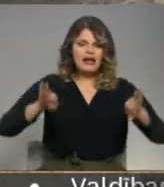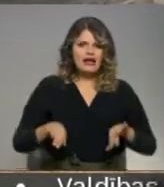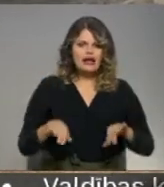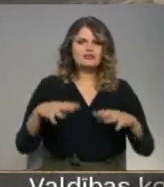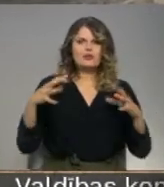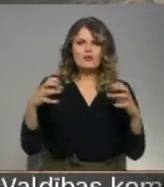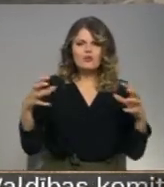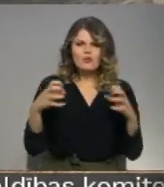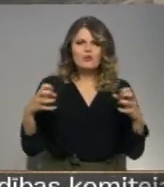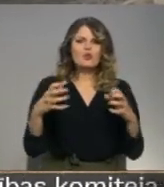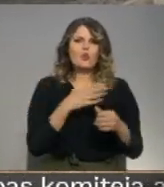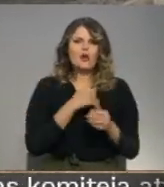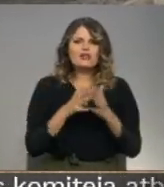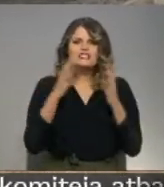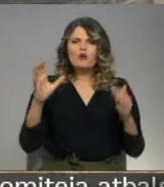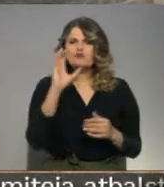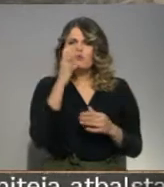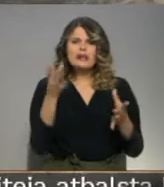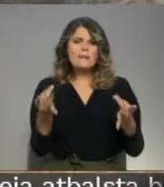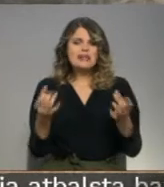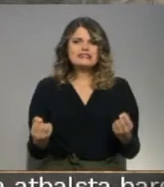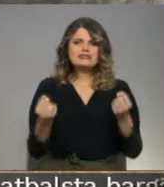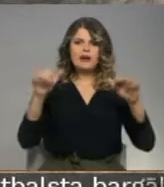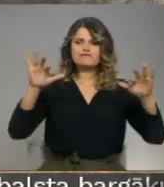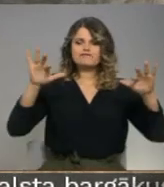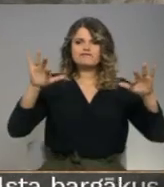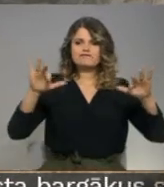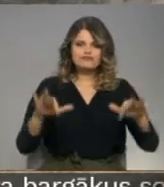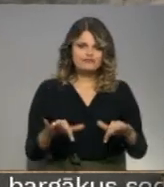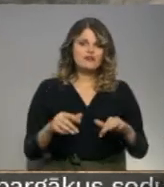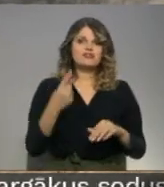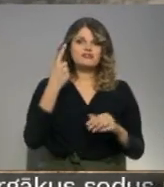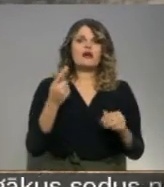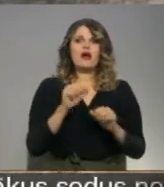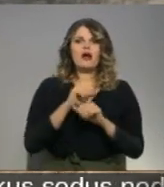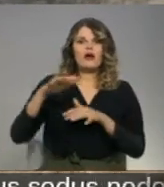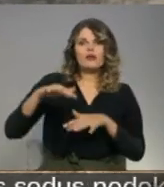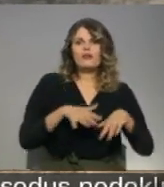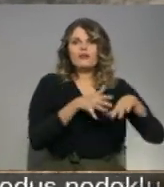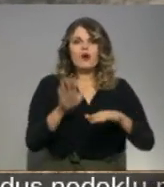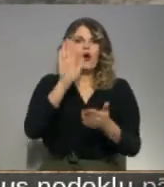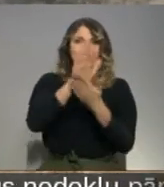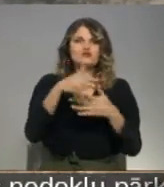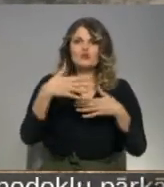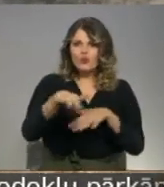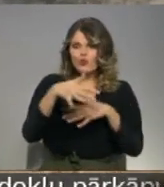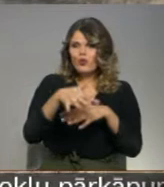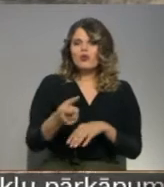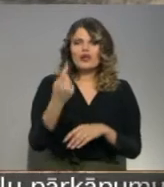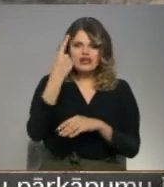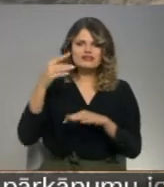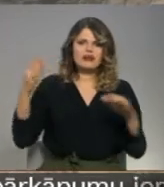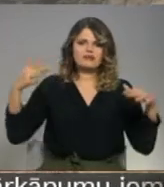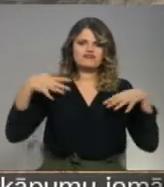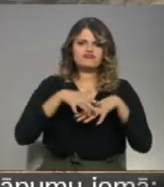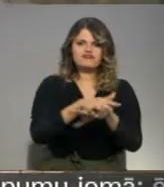piesaucināti ar ūdeni, kļuvuši smagi, un ejot straumē uz jūru, arī šie krasti iet